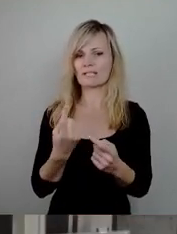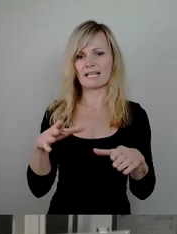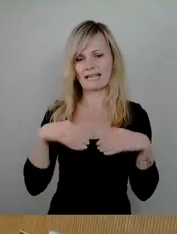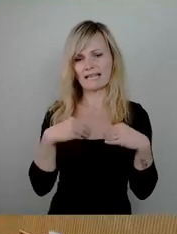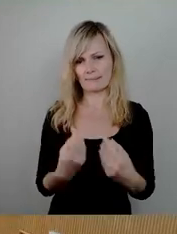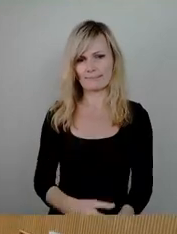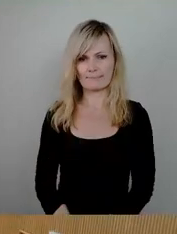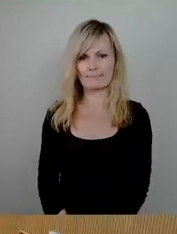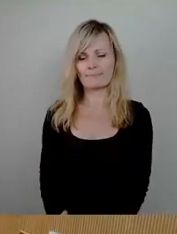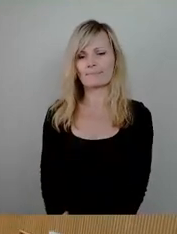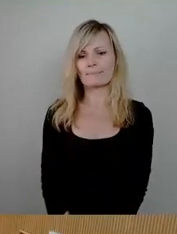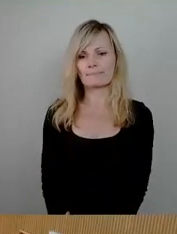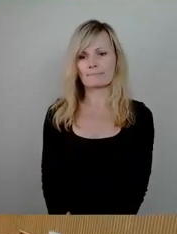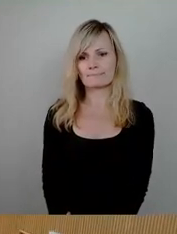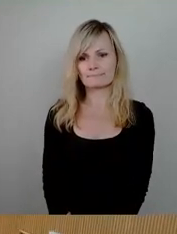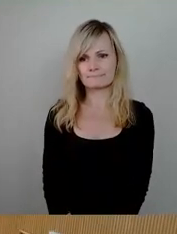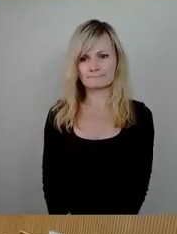Okay, Dankeschön.